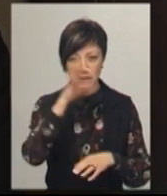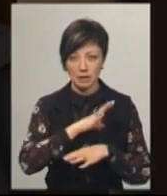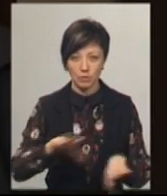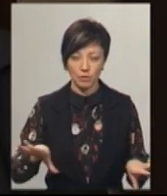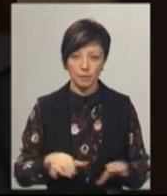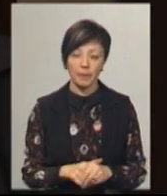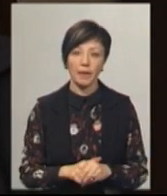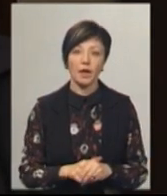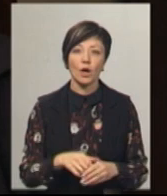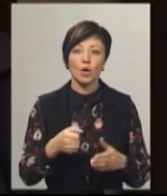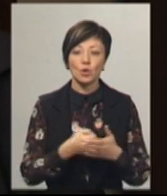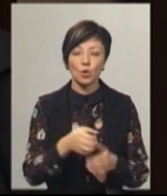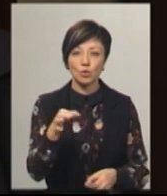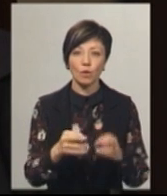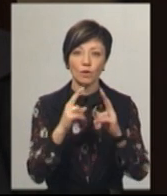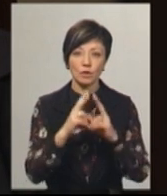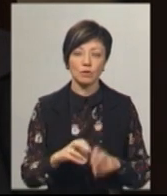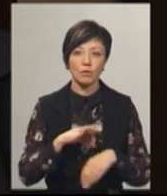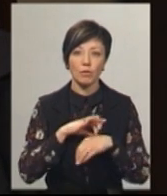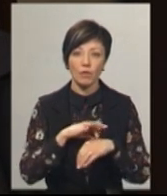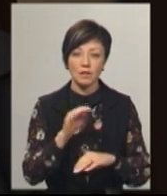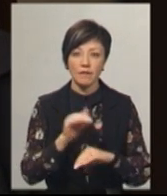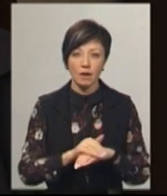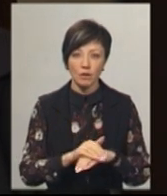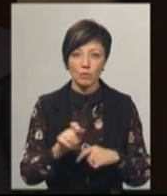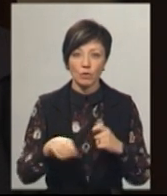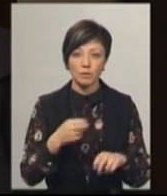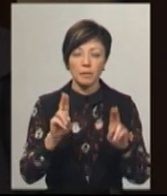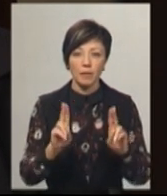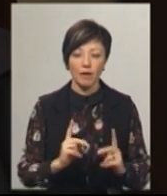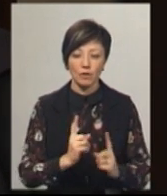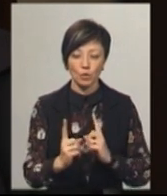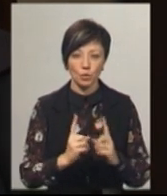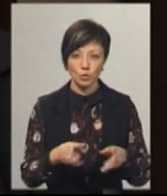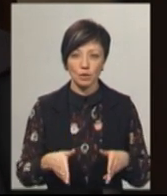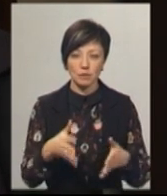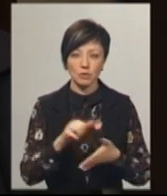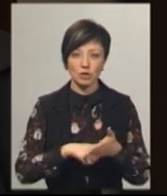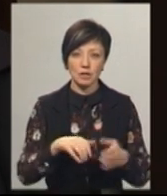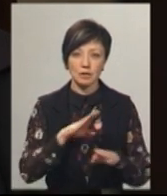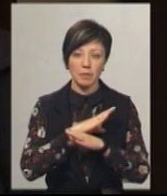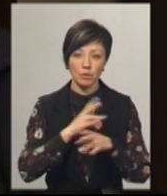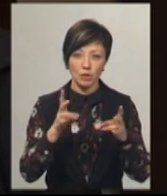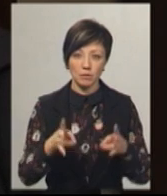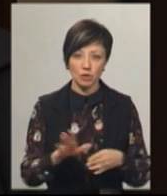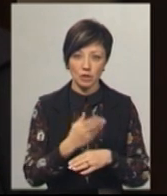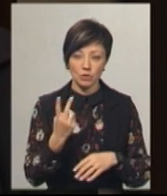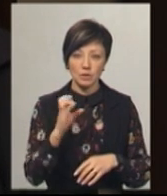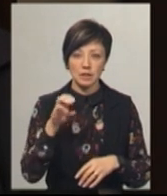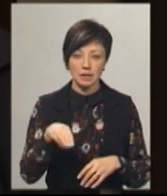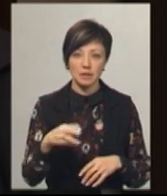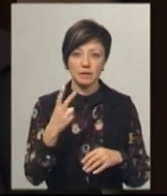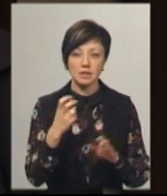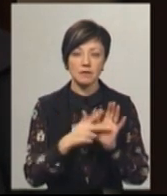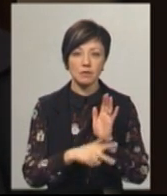не перебував. Досудове розслідування проводиться за фактом порушення правил безпеки дорожнього руху, що спричинили смерть потерпілого, частина 2 статті